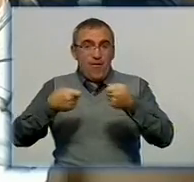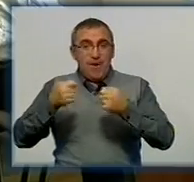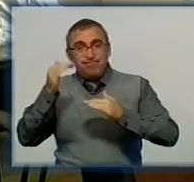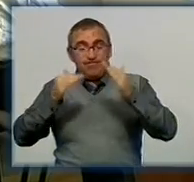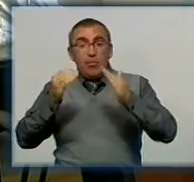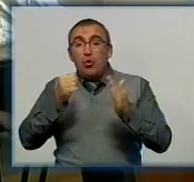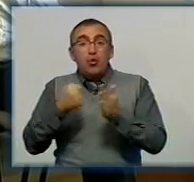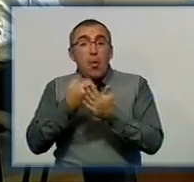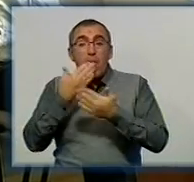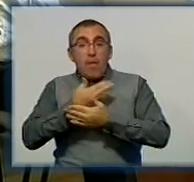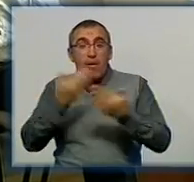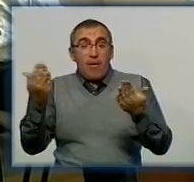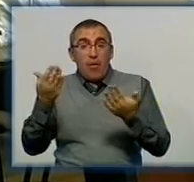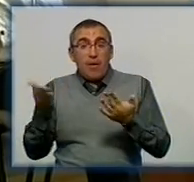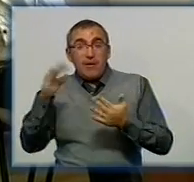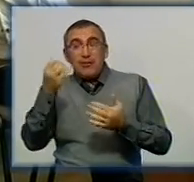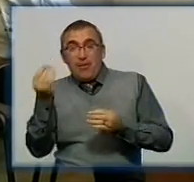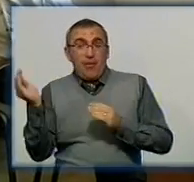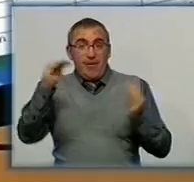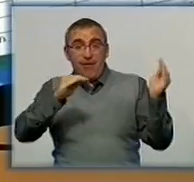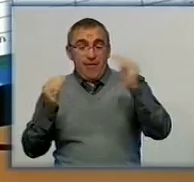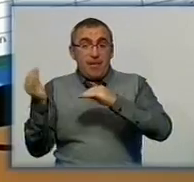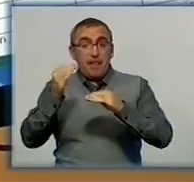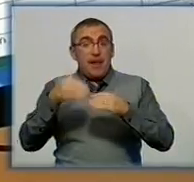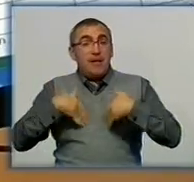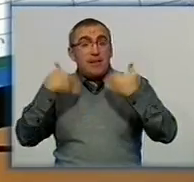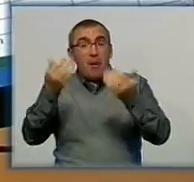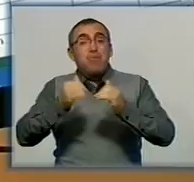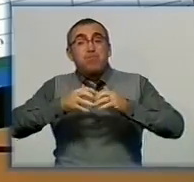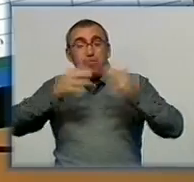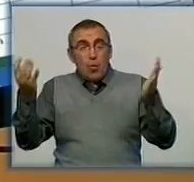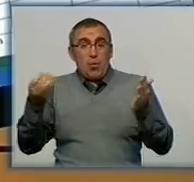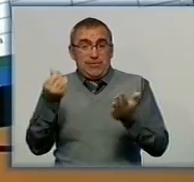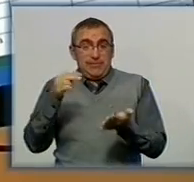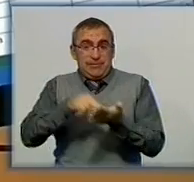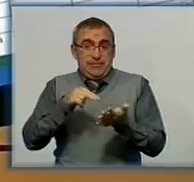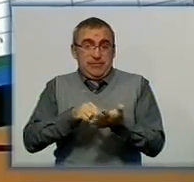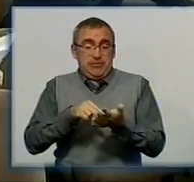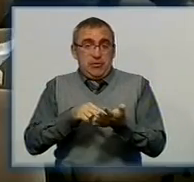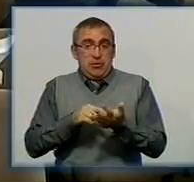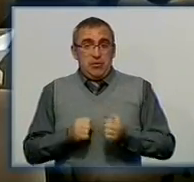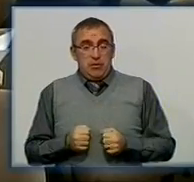Проте, коли на кінцеву ціну, окрім нього, зголошувалися інші покупці, намагався запропонувати більшу задозволену вартість.